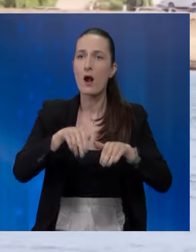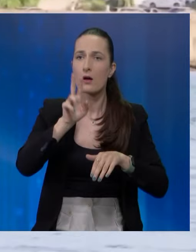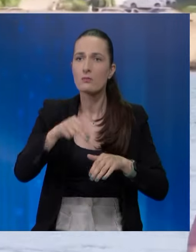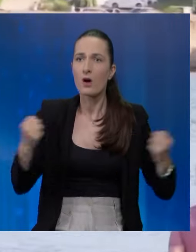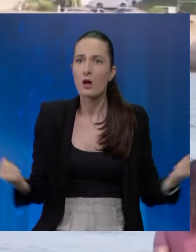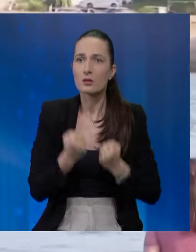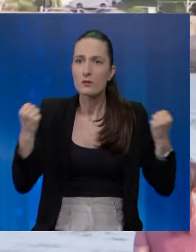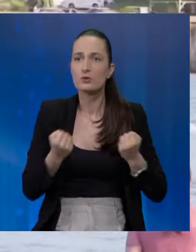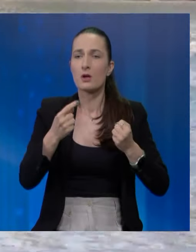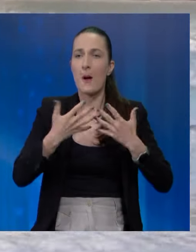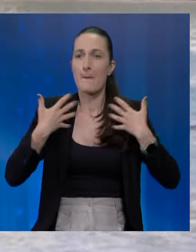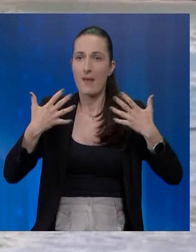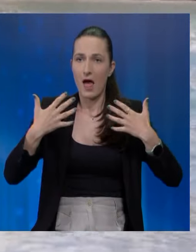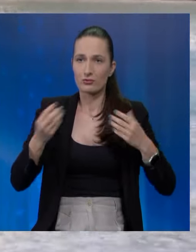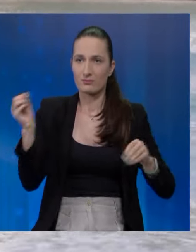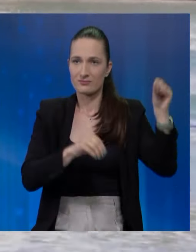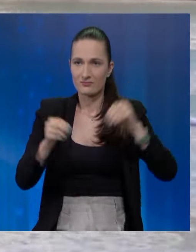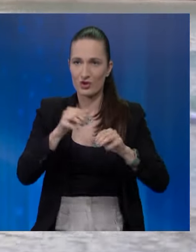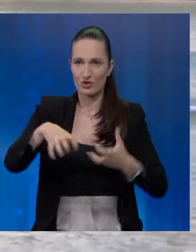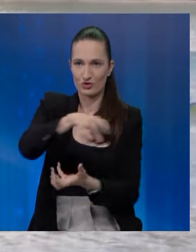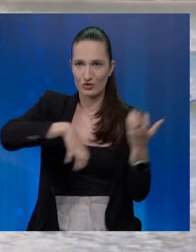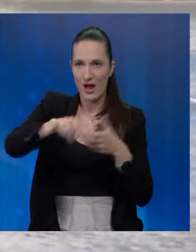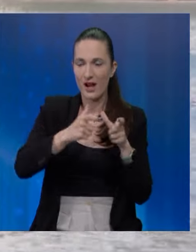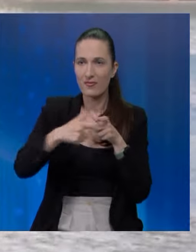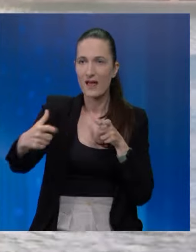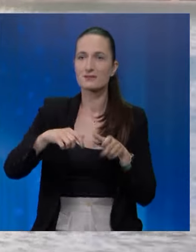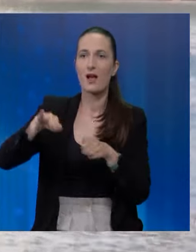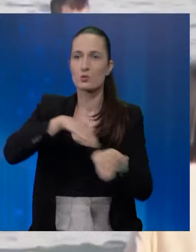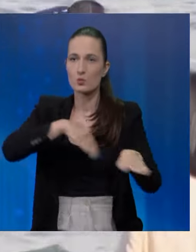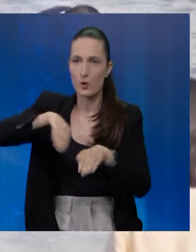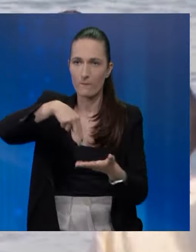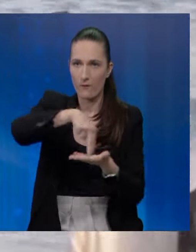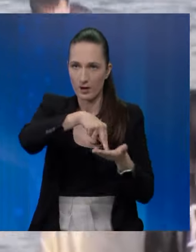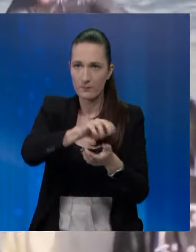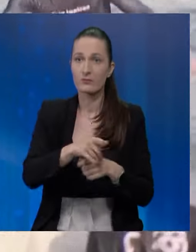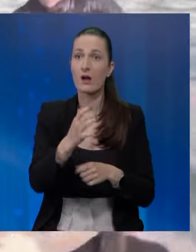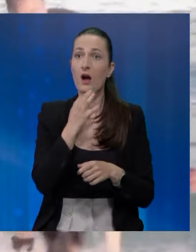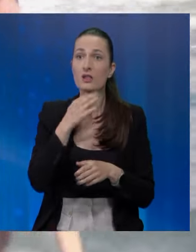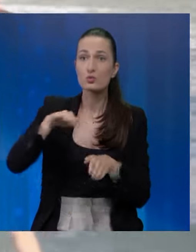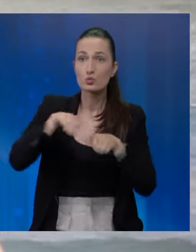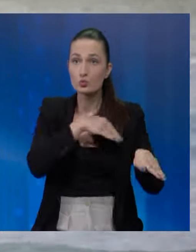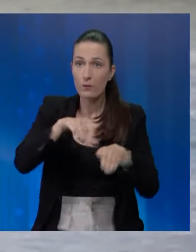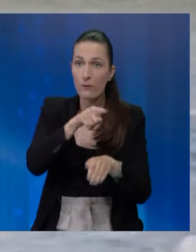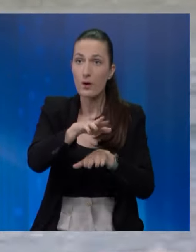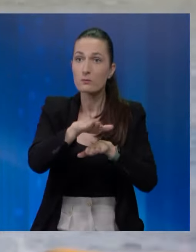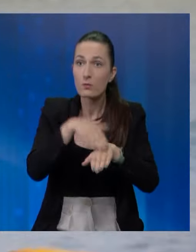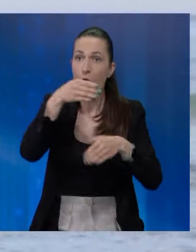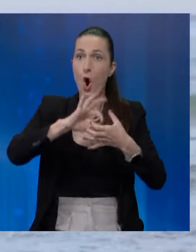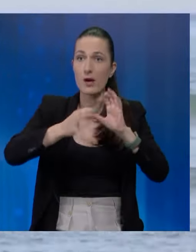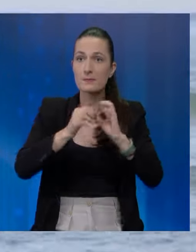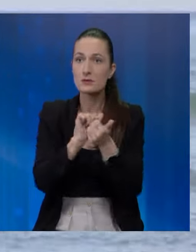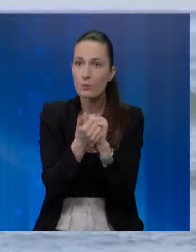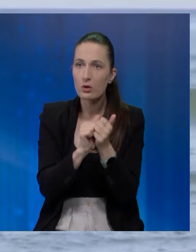duga obala vrvi od aktivnosti, a plaža je ukrašena šarenim daskama za surfovanje. Otkako je surfovanje